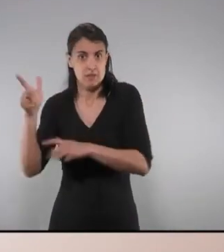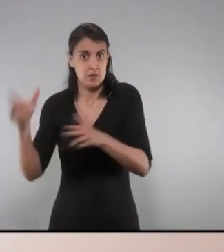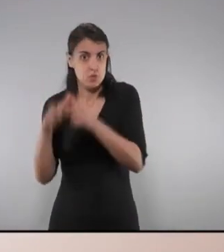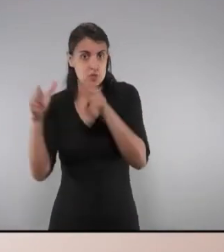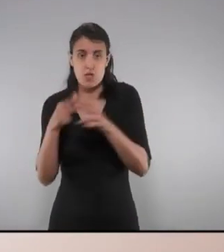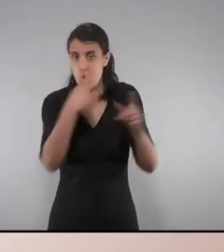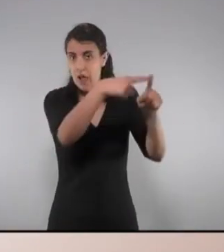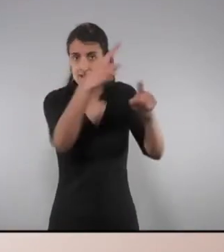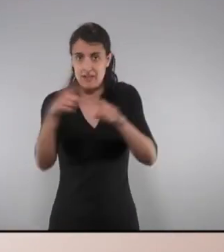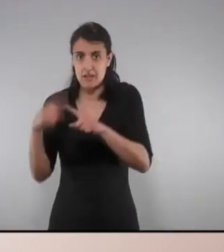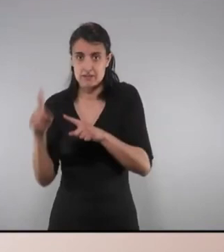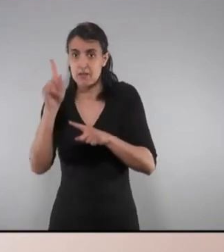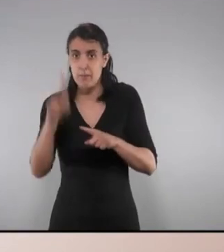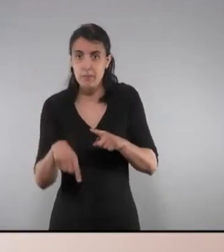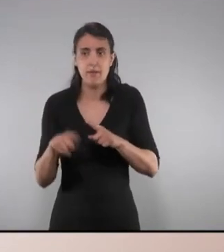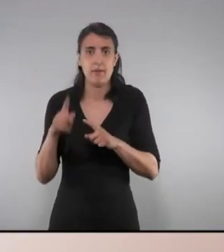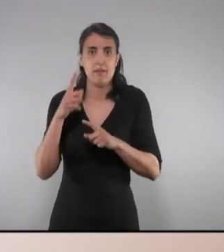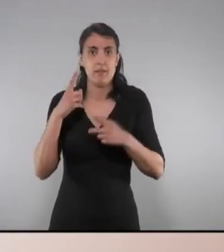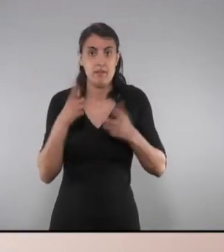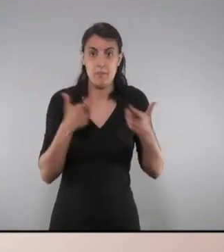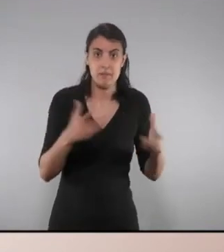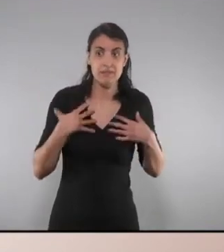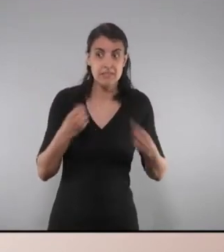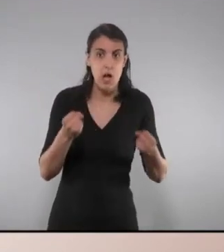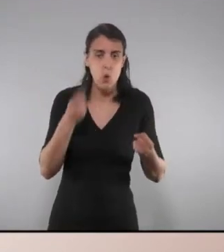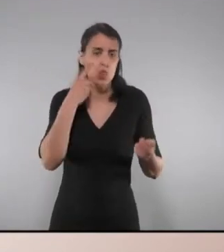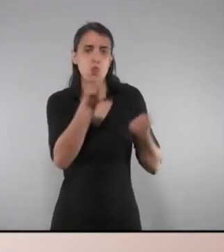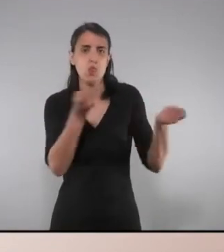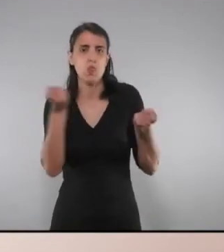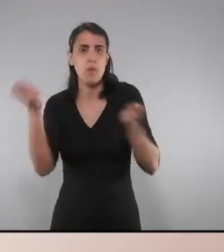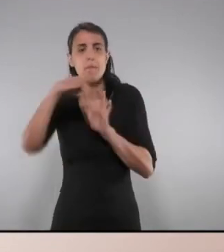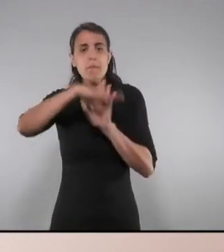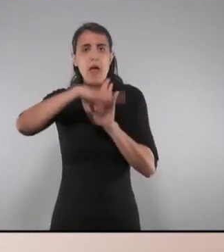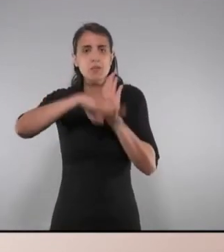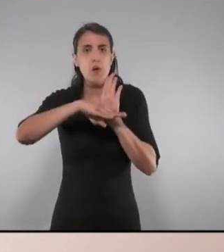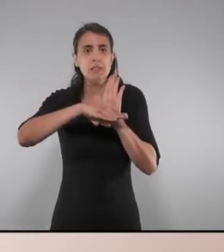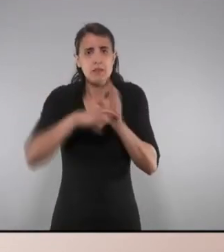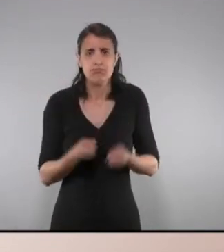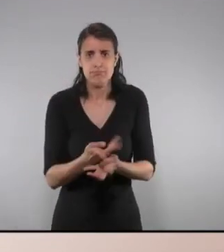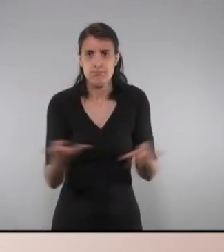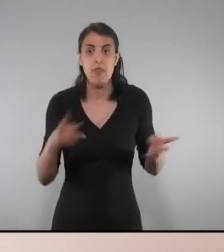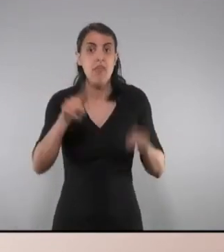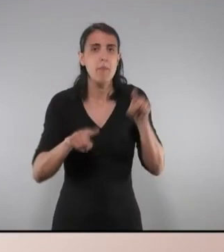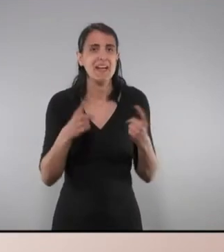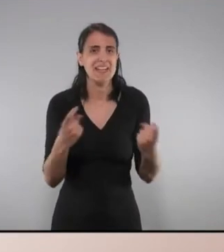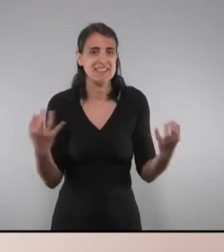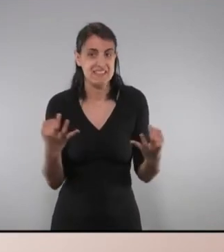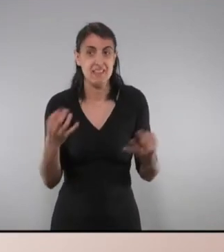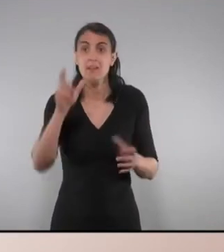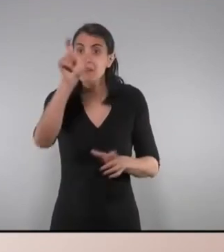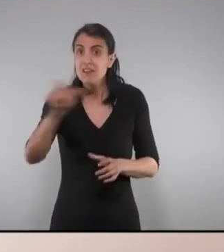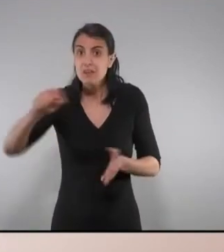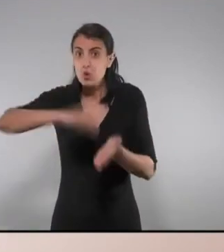sobretot sobre la supervisió del Departament de Salut han estat diverses en funció també d'aquestes necessitats. Les contractacions, com vostè